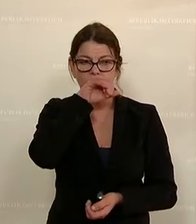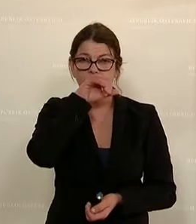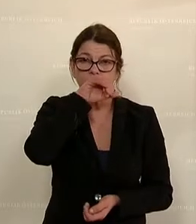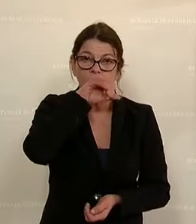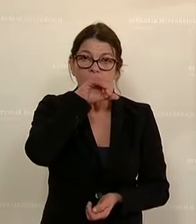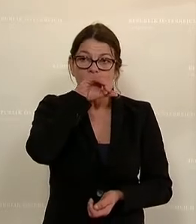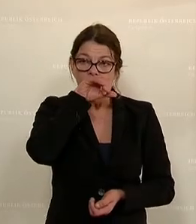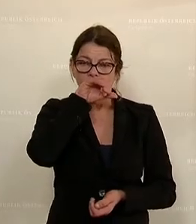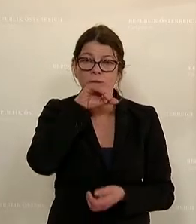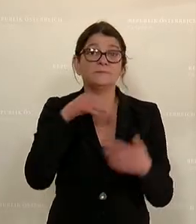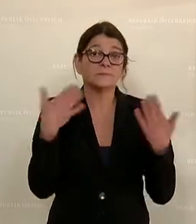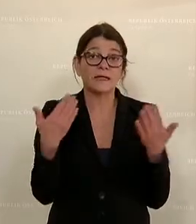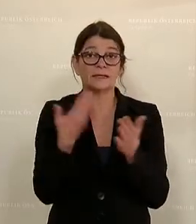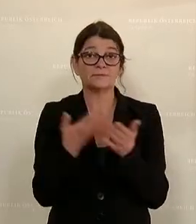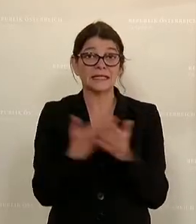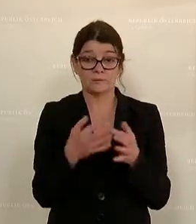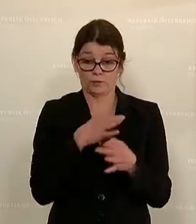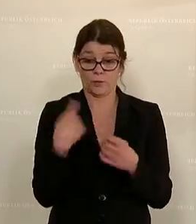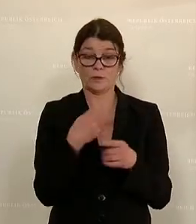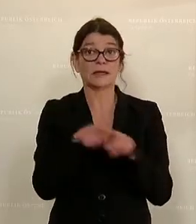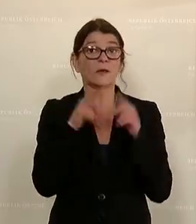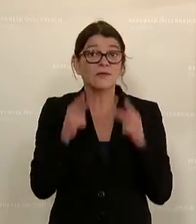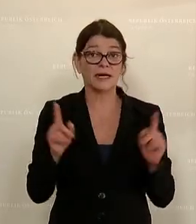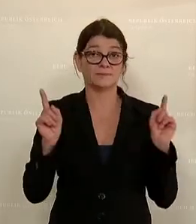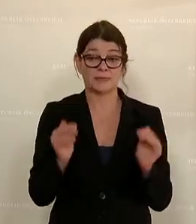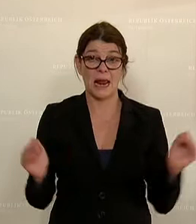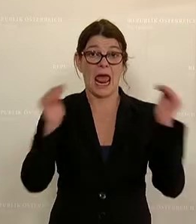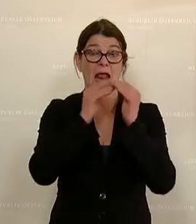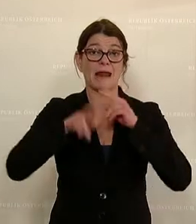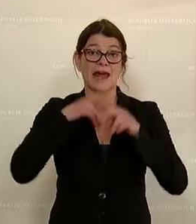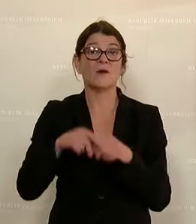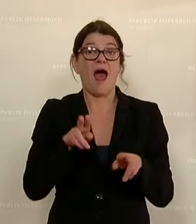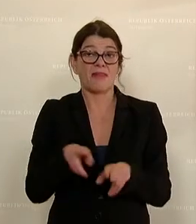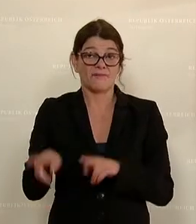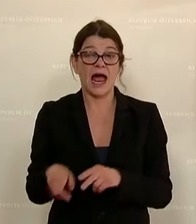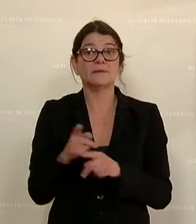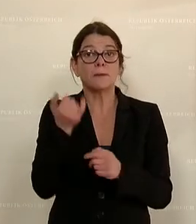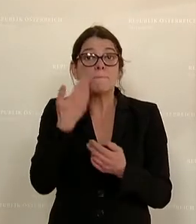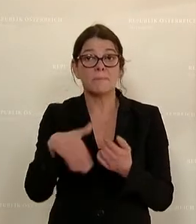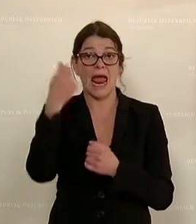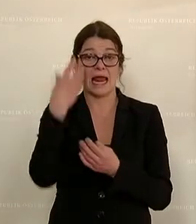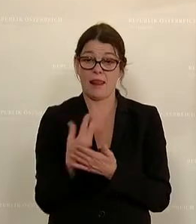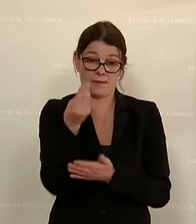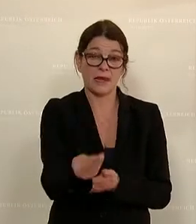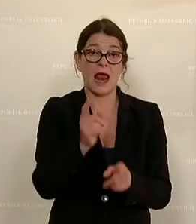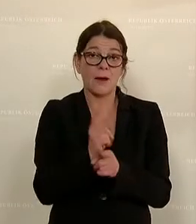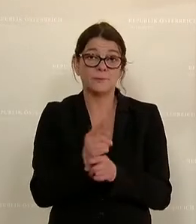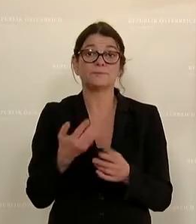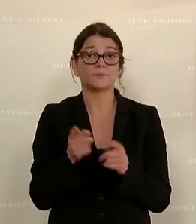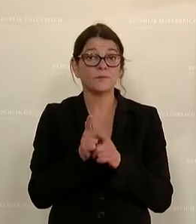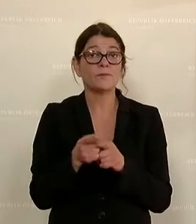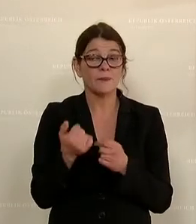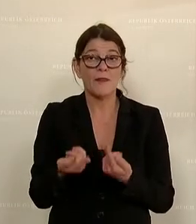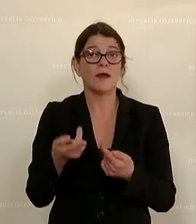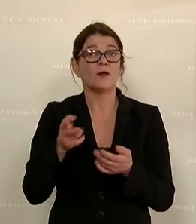In diesem Sinne ist es uns auch ganz wichtig, dass die Gleichbehandlungsanwaltschaft jetzt mit mehr Geld ausgestattet wird und auch noch